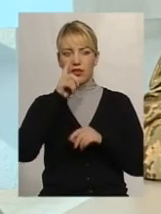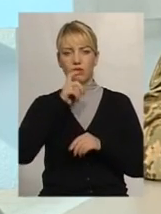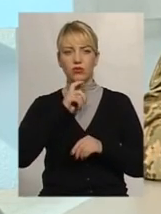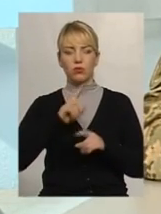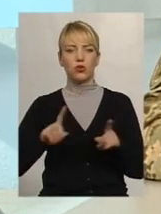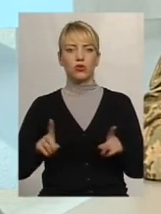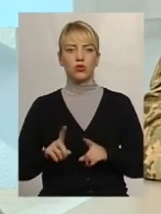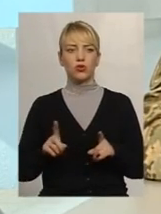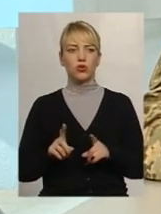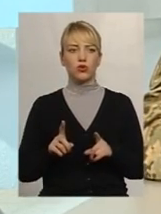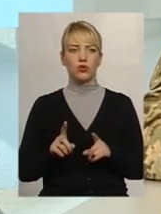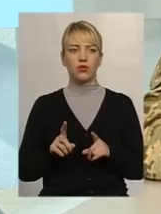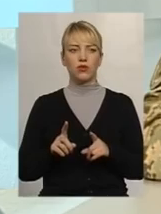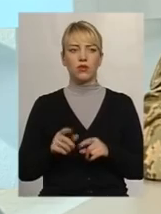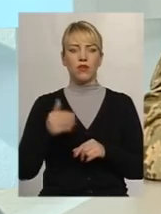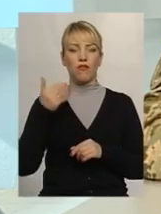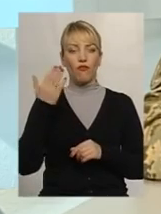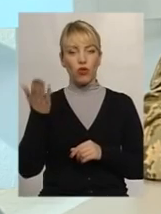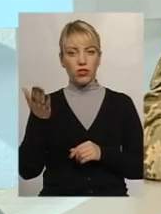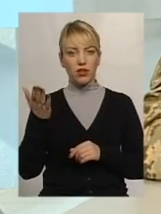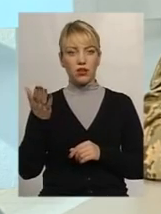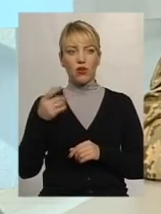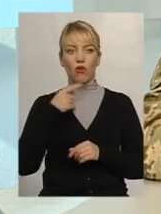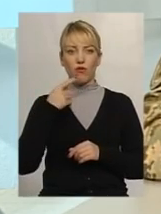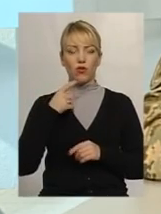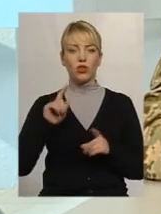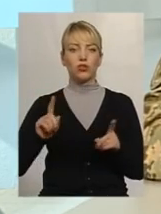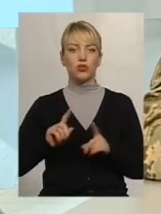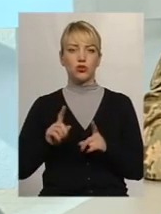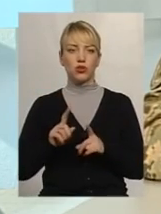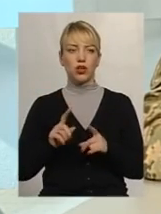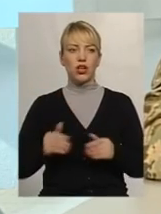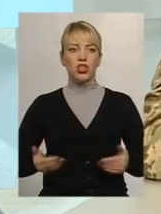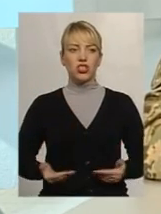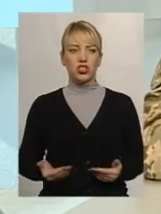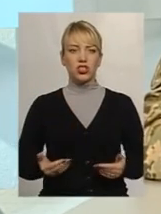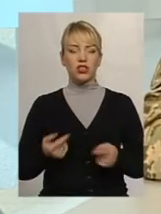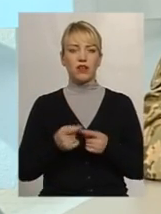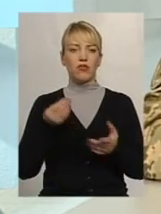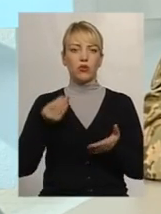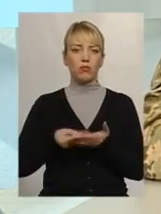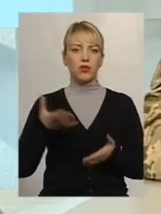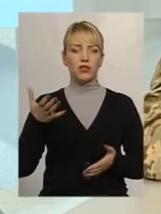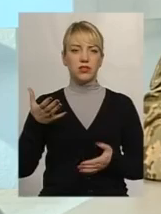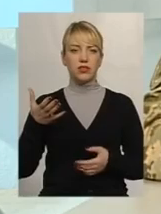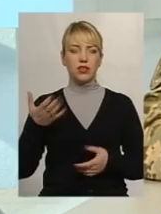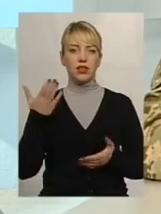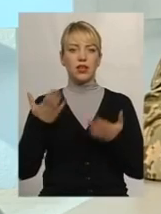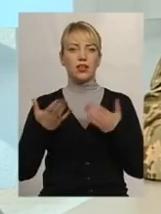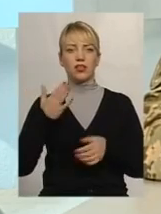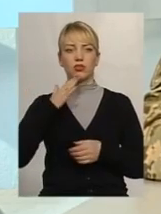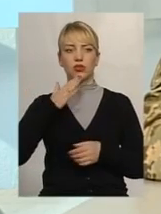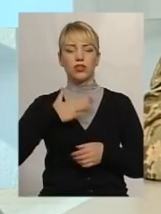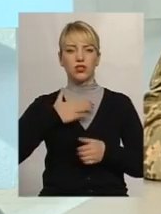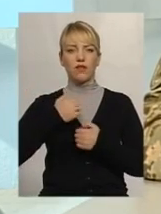вони ніби кажуть, що життя безцінне. І якщо наші